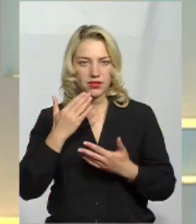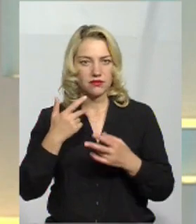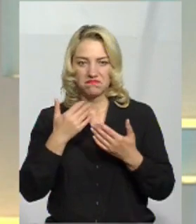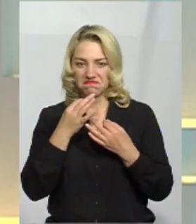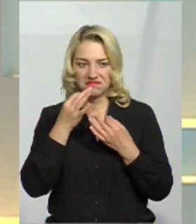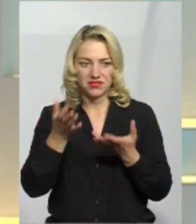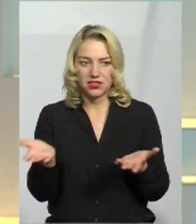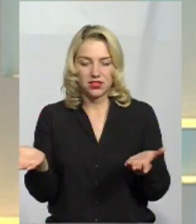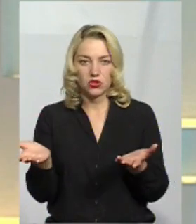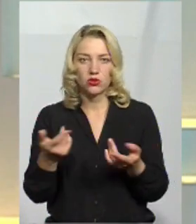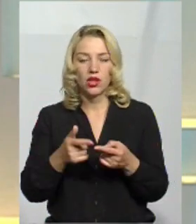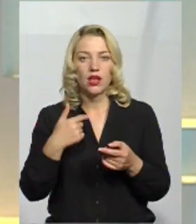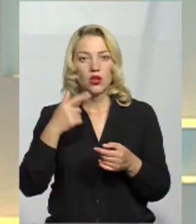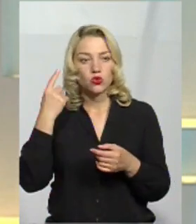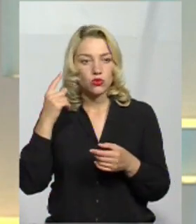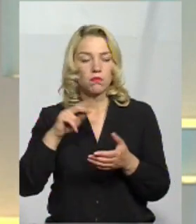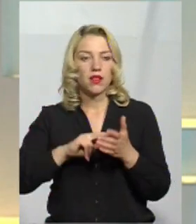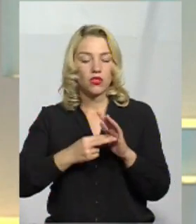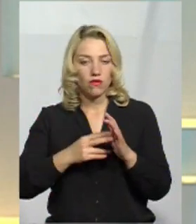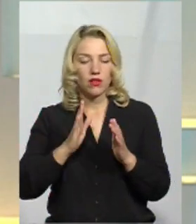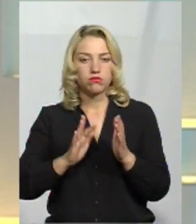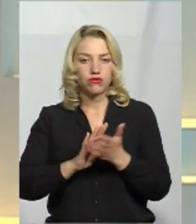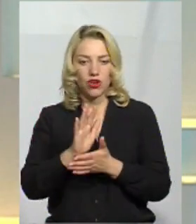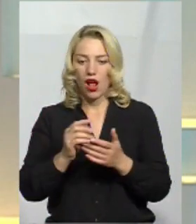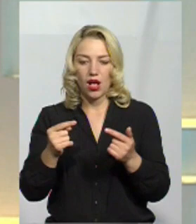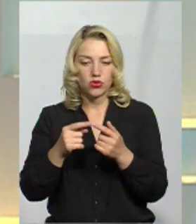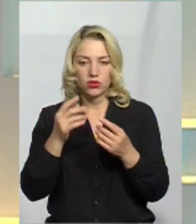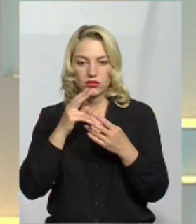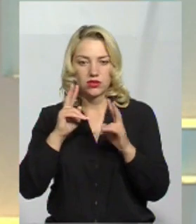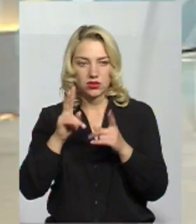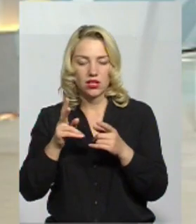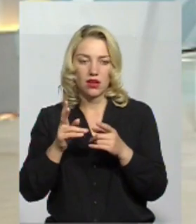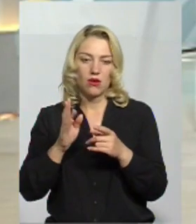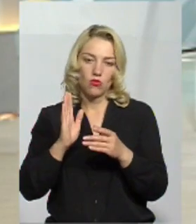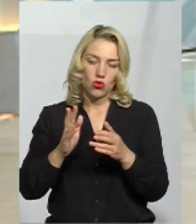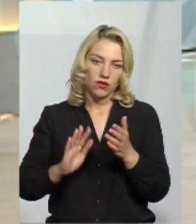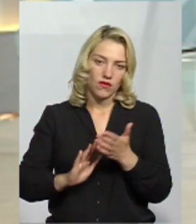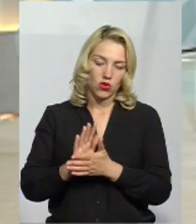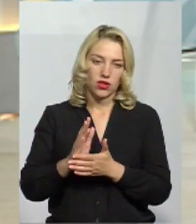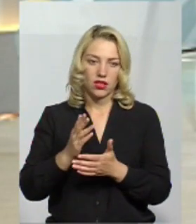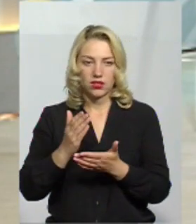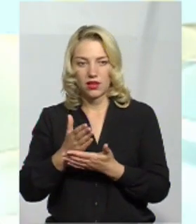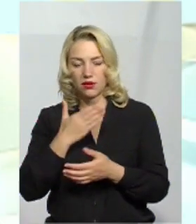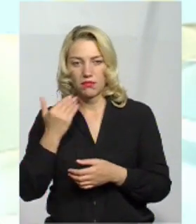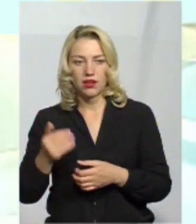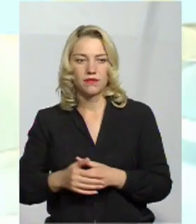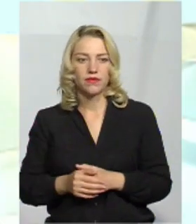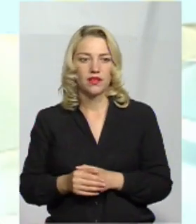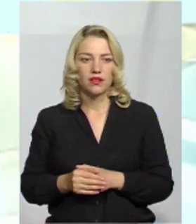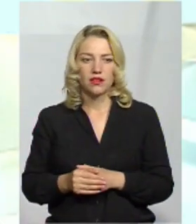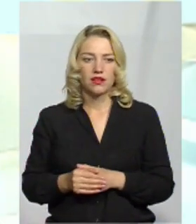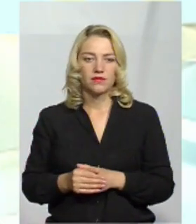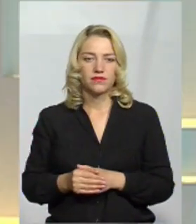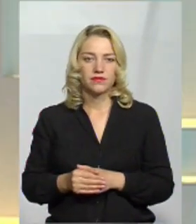Не скажу. Раніше чув, що планували їх вирощувати, але я не скажу, чи дійшло до того етапу, що їх почали вирощувати. Насправді, в дикій